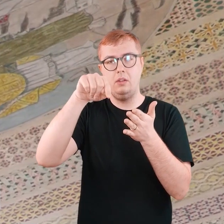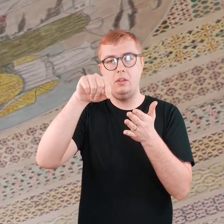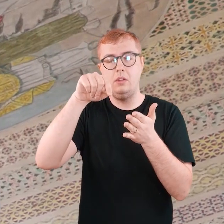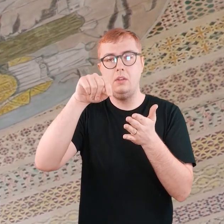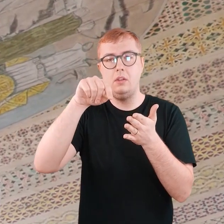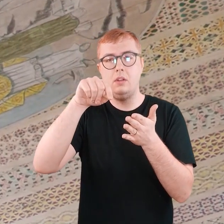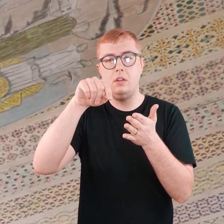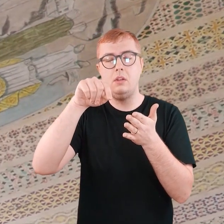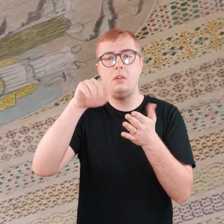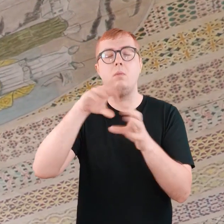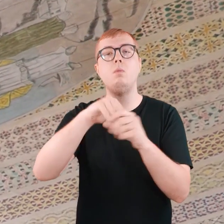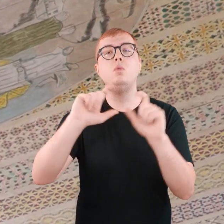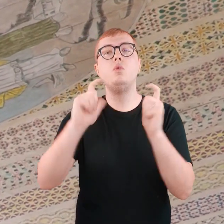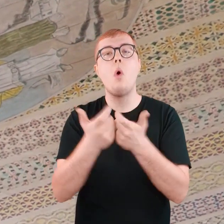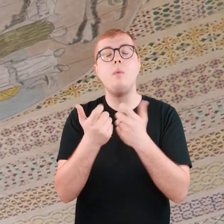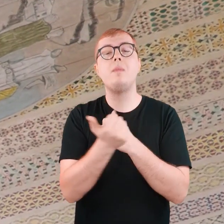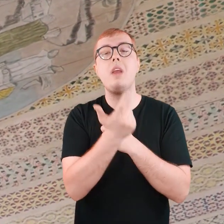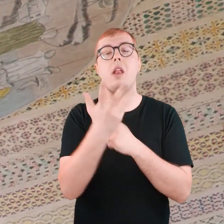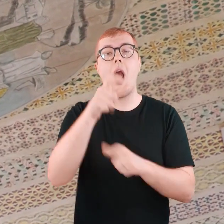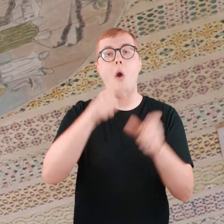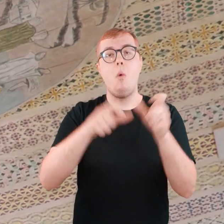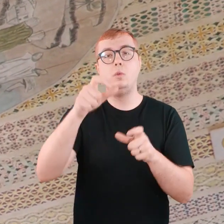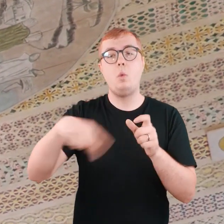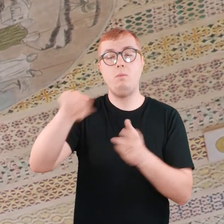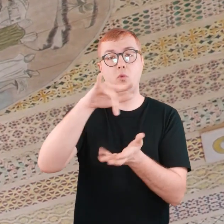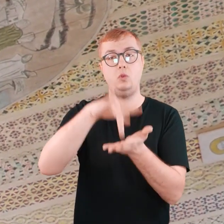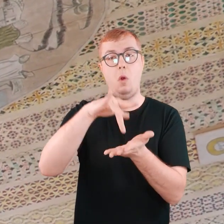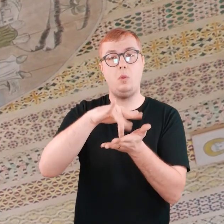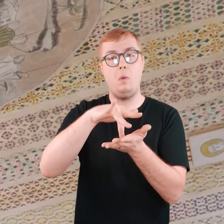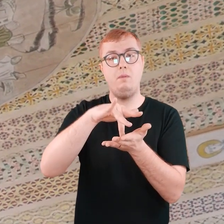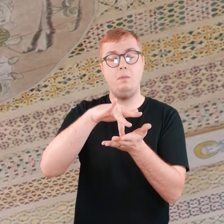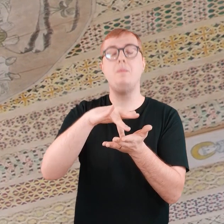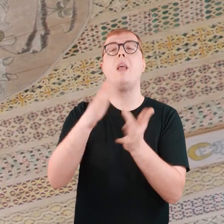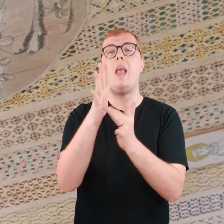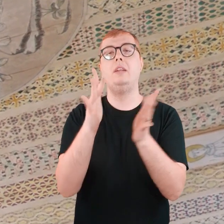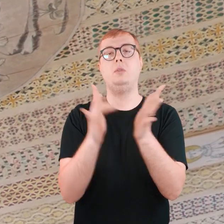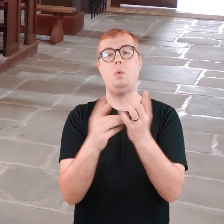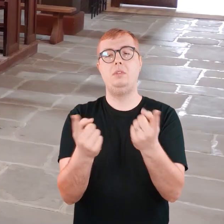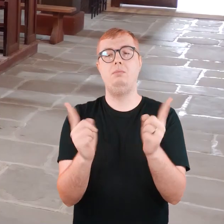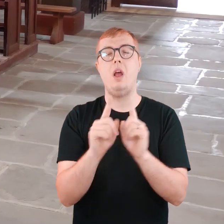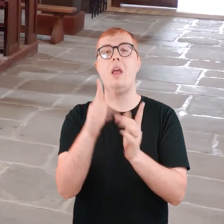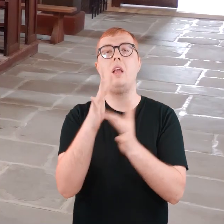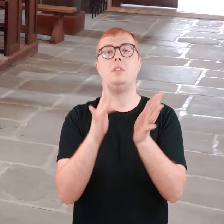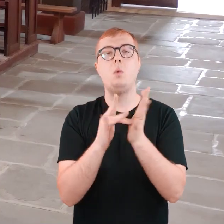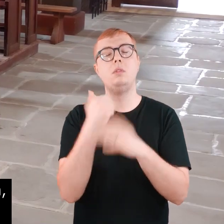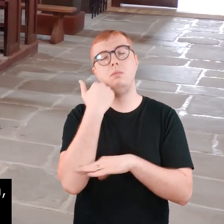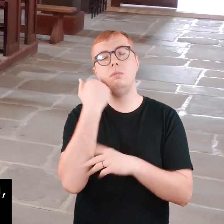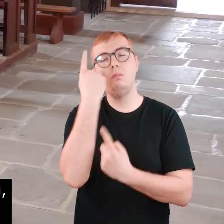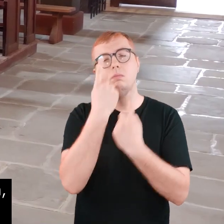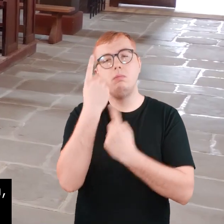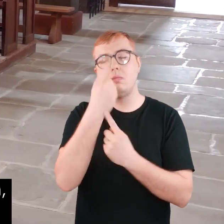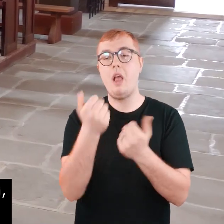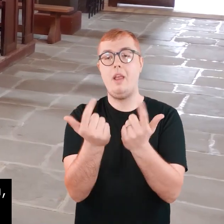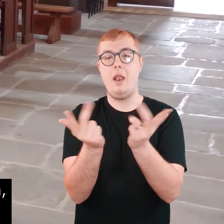przedstawienie składające się z kilku osób. Na samym środku jest Chrystus frasobliwy, a